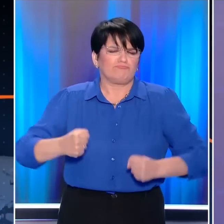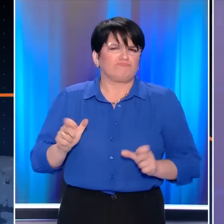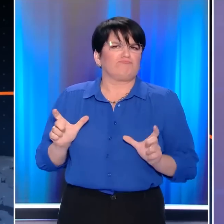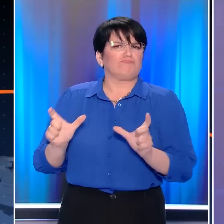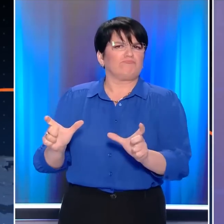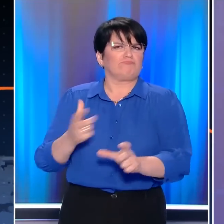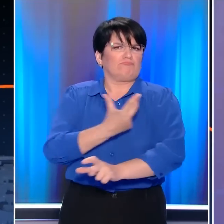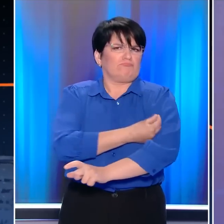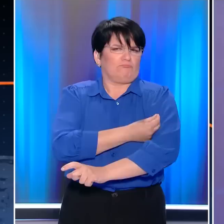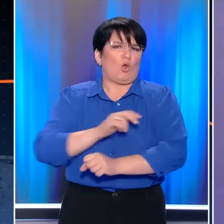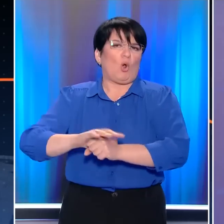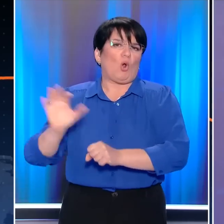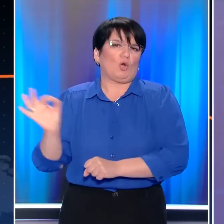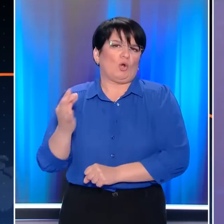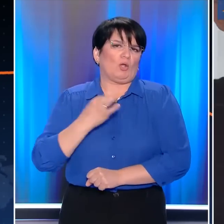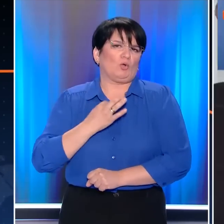Υπότιτλοι AUTHORWAVE